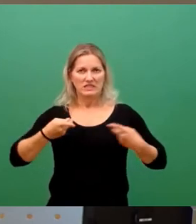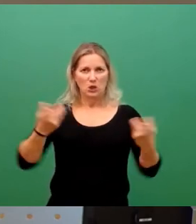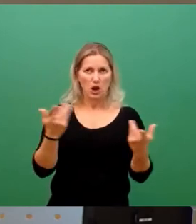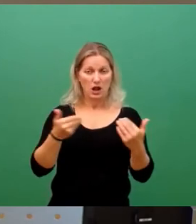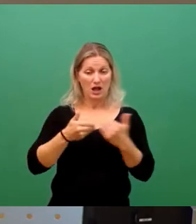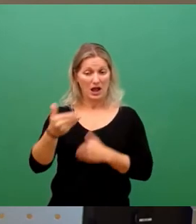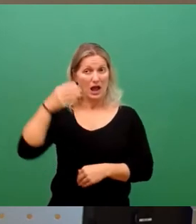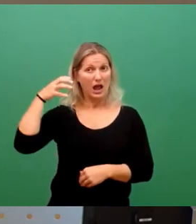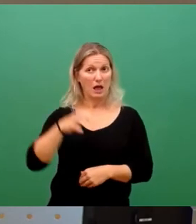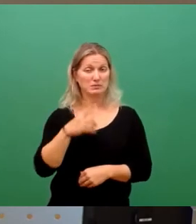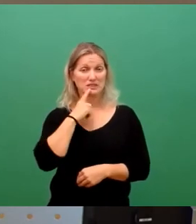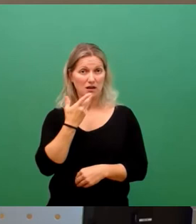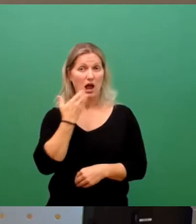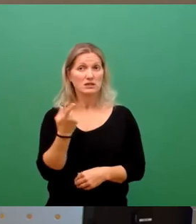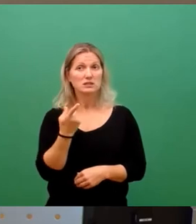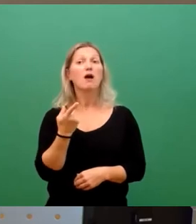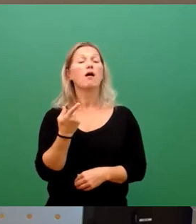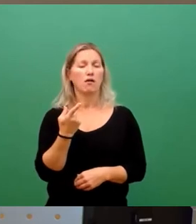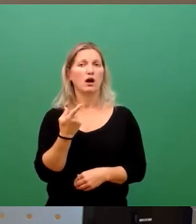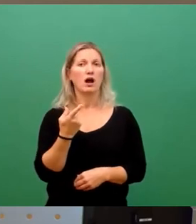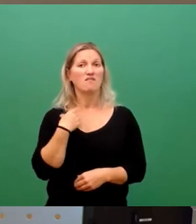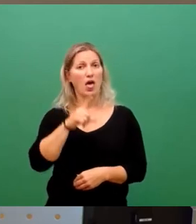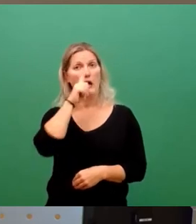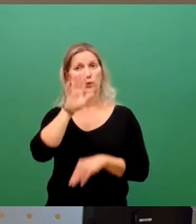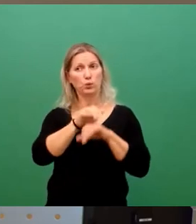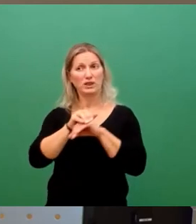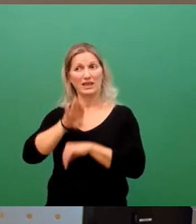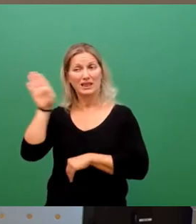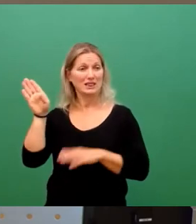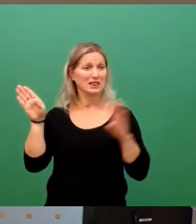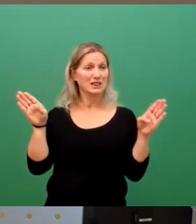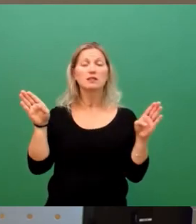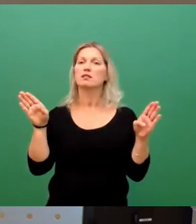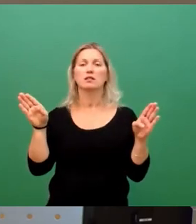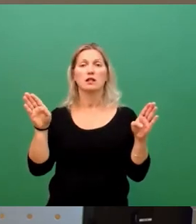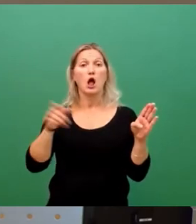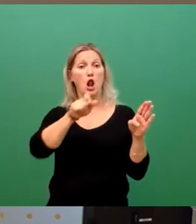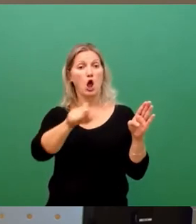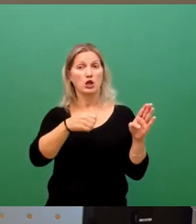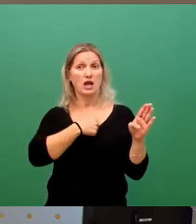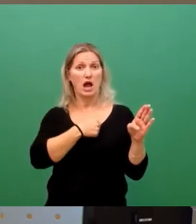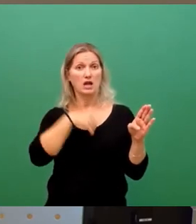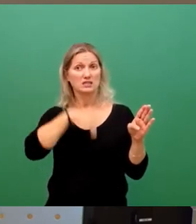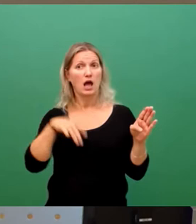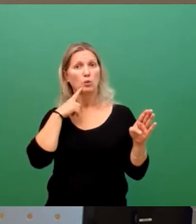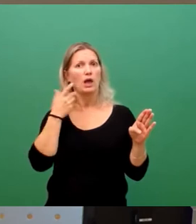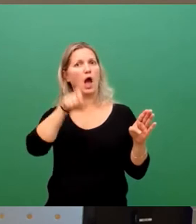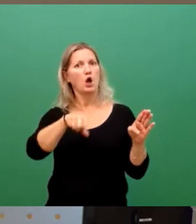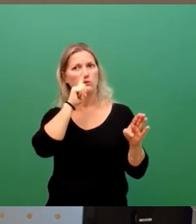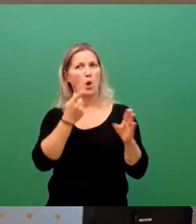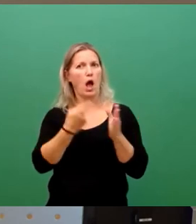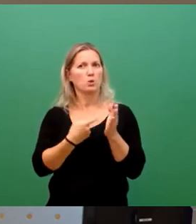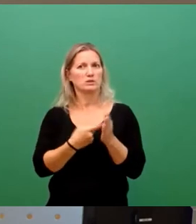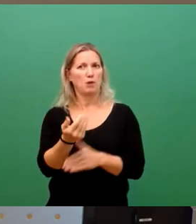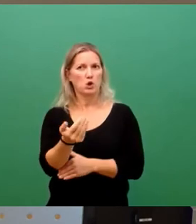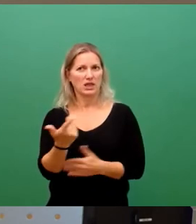die Putin-Freunde von rechts außen und von links außen die Ängste der Menschen mobilisieren und ausbeuten wollen. Wir am